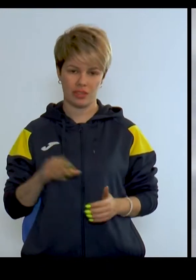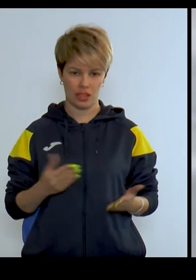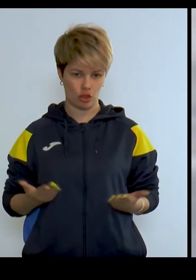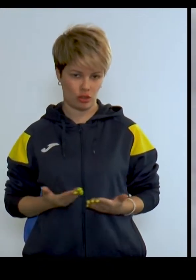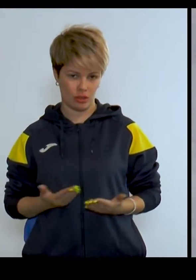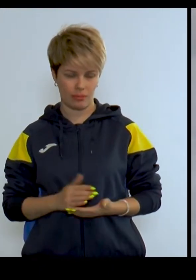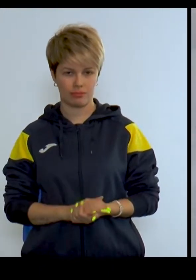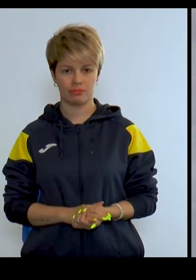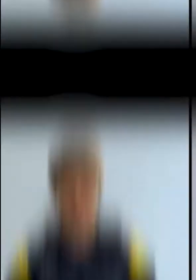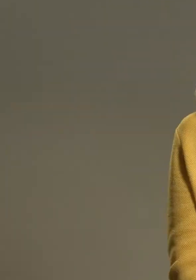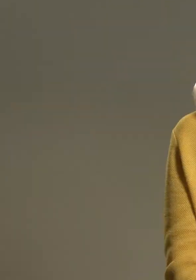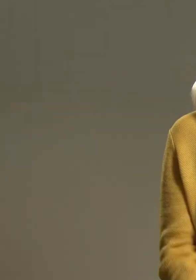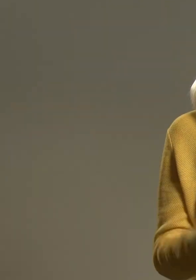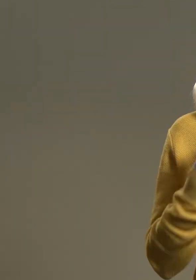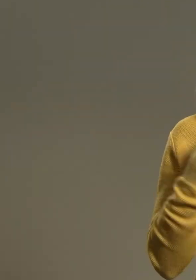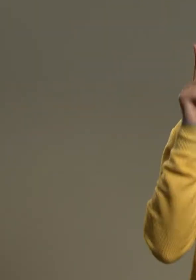на усе життя